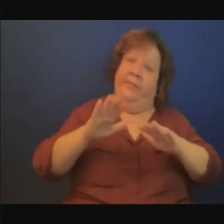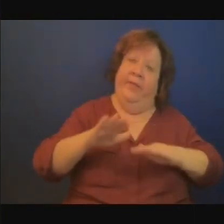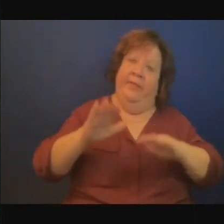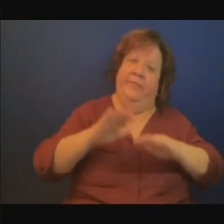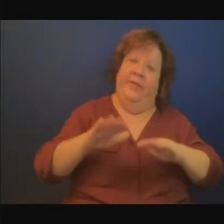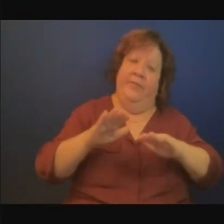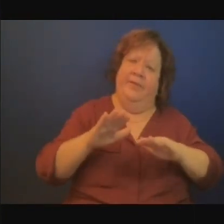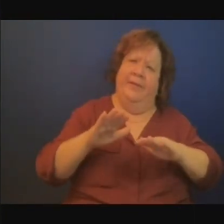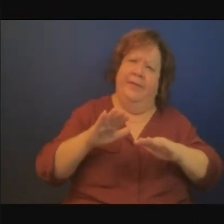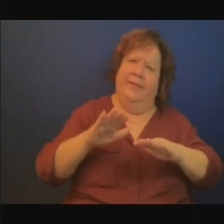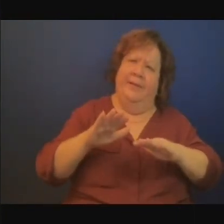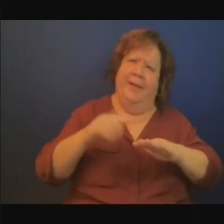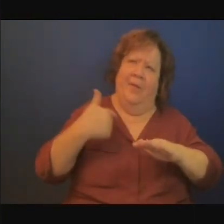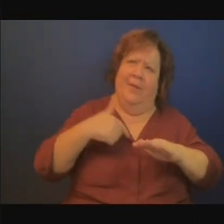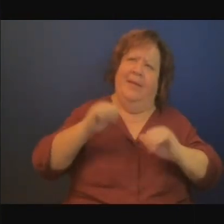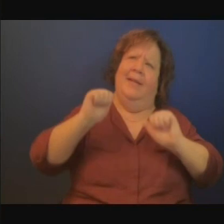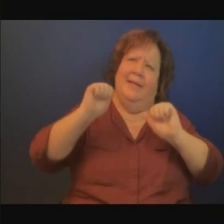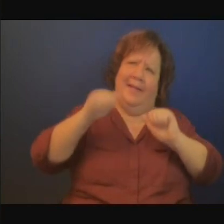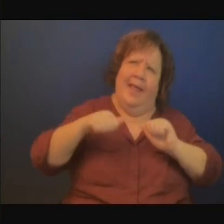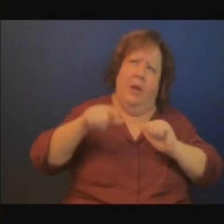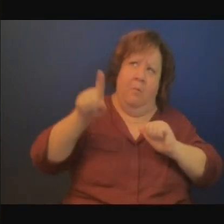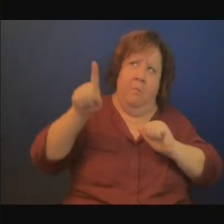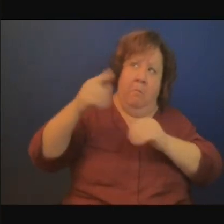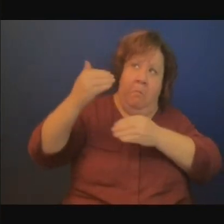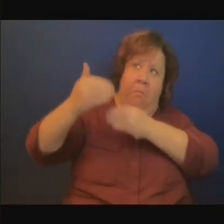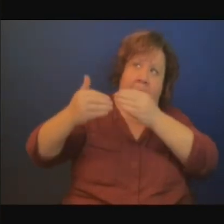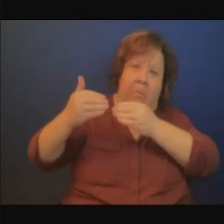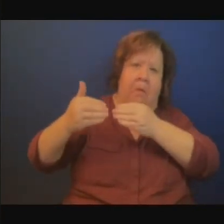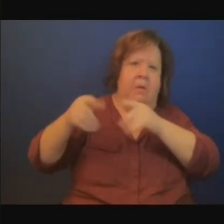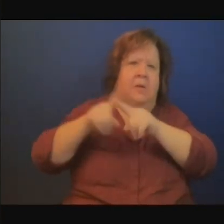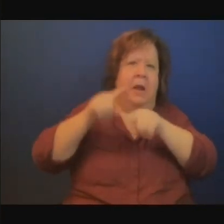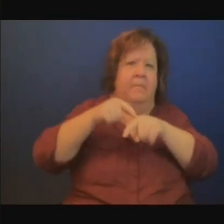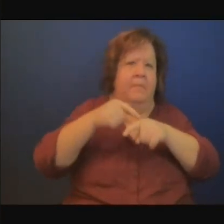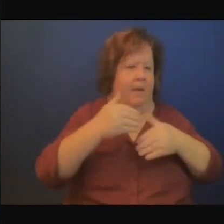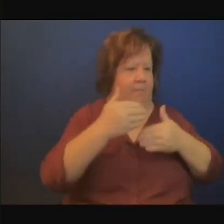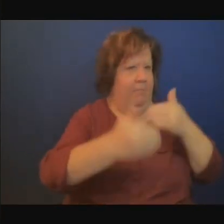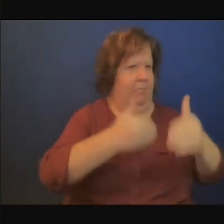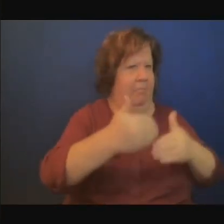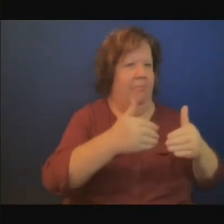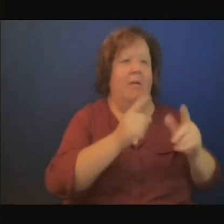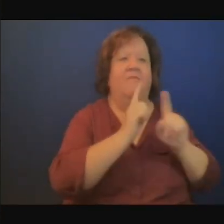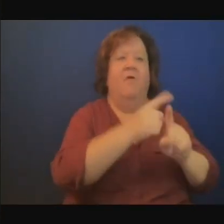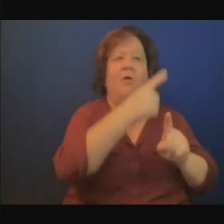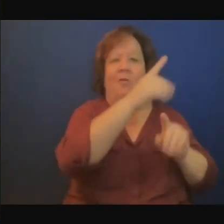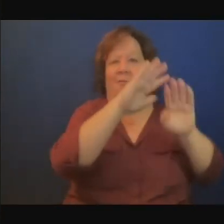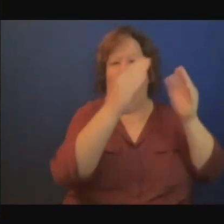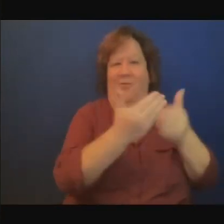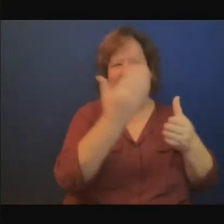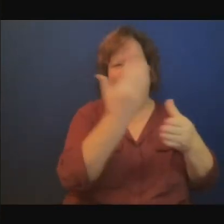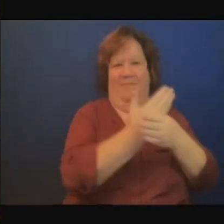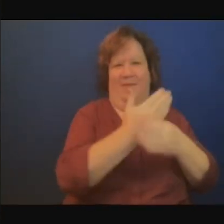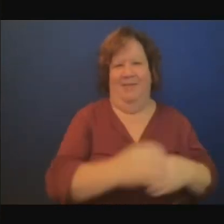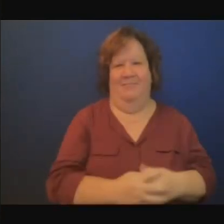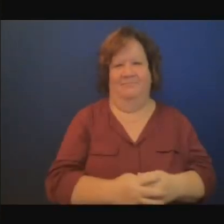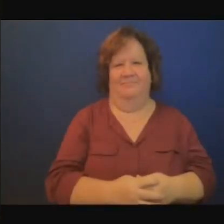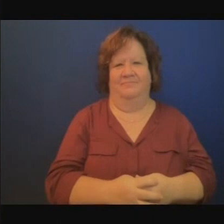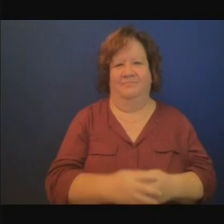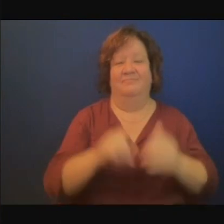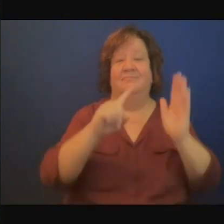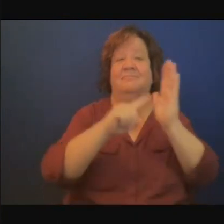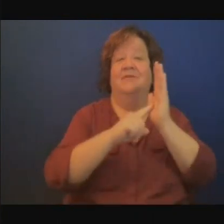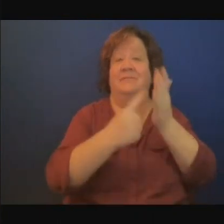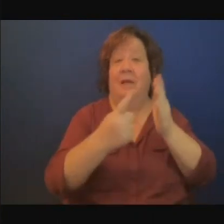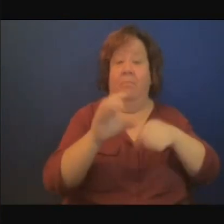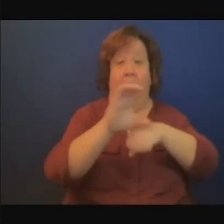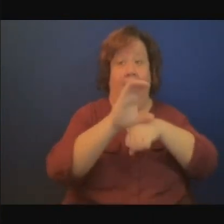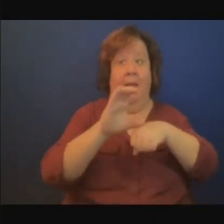par la banque mondiale par exemple un projet hydroélectrique au Cameroun où les